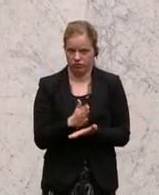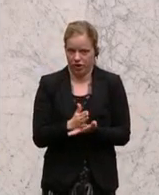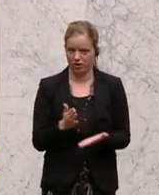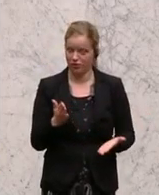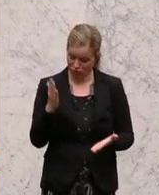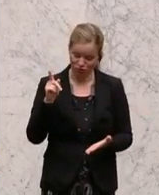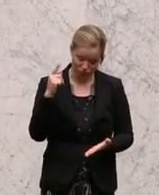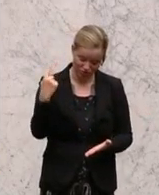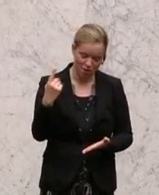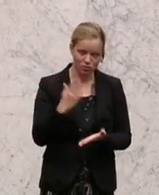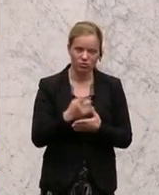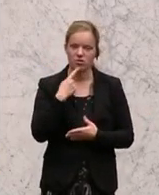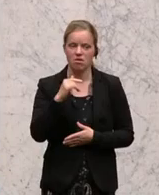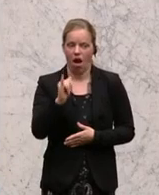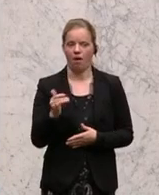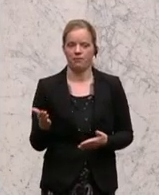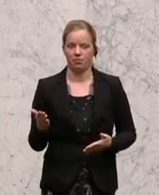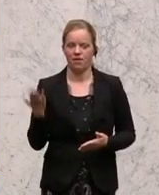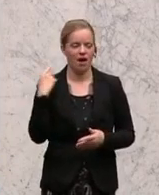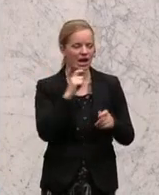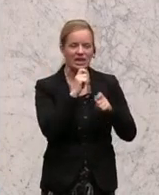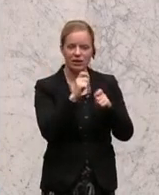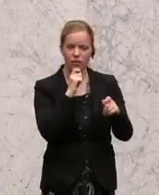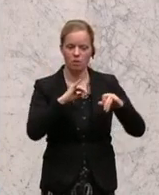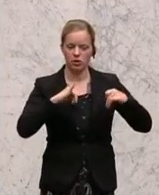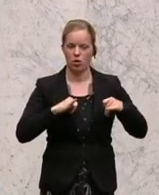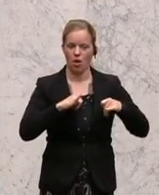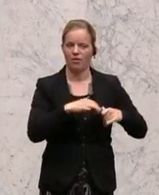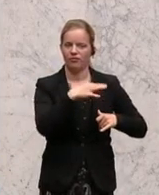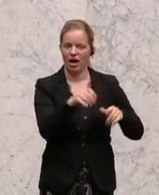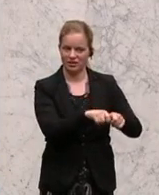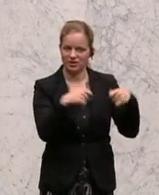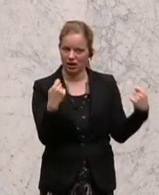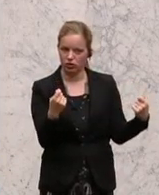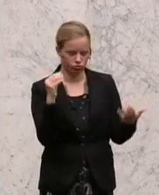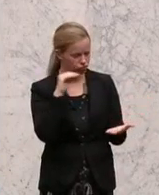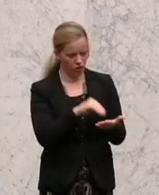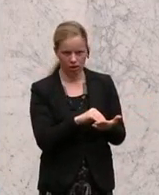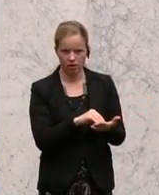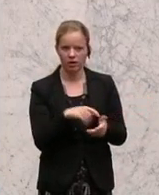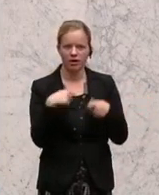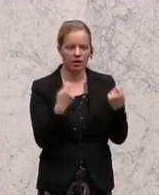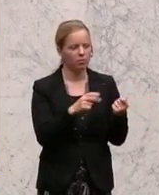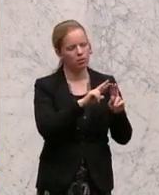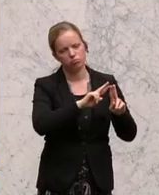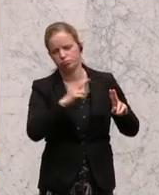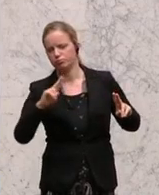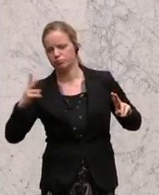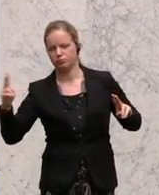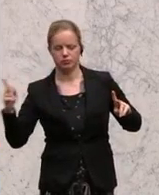beantwortet mit Ja in einem Interview mit der Tiroler Tageszeitung. Es gibt viele, viele Alternativen